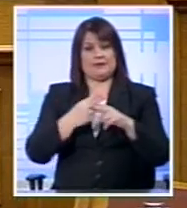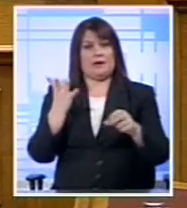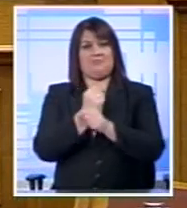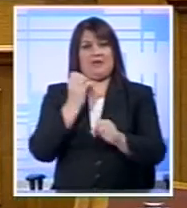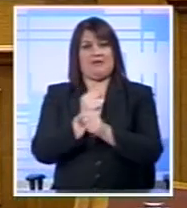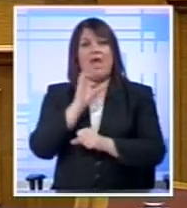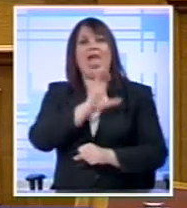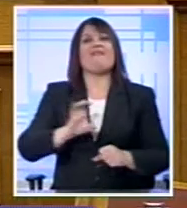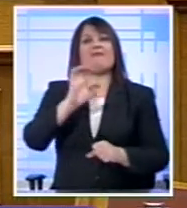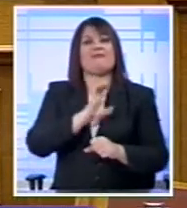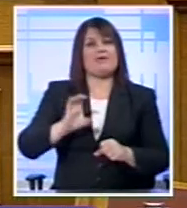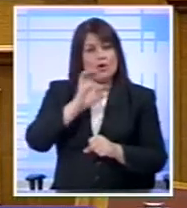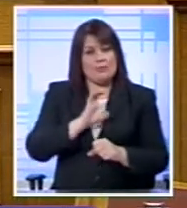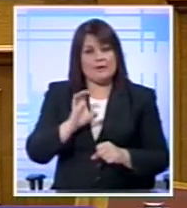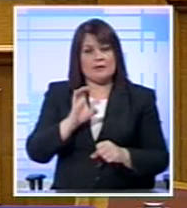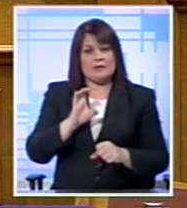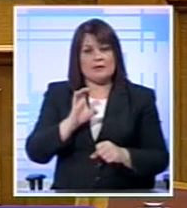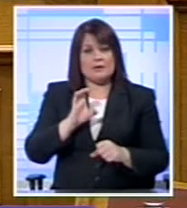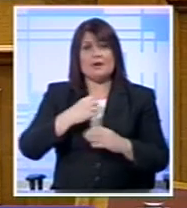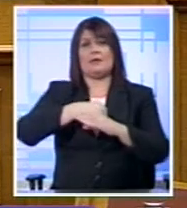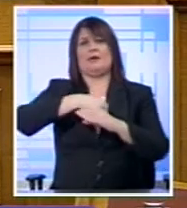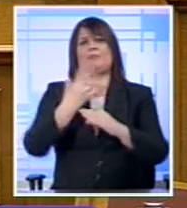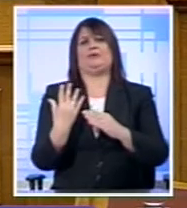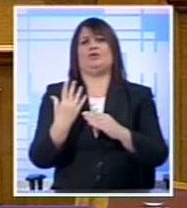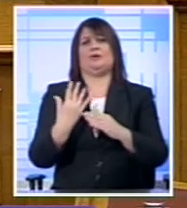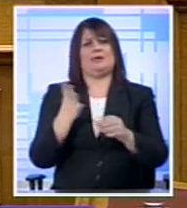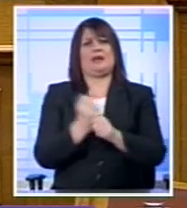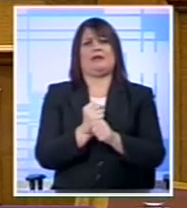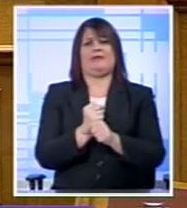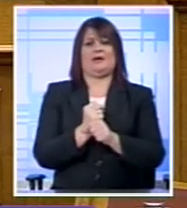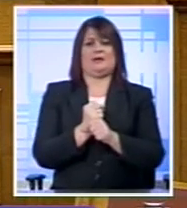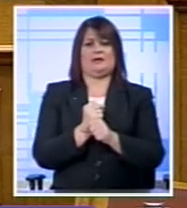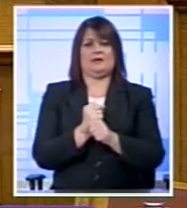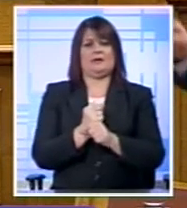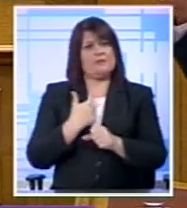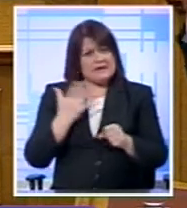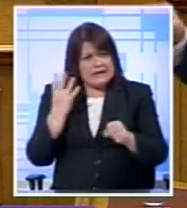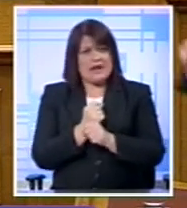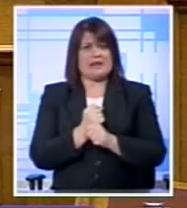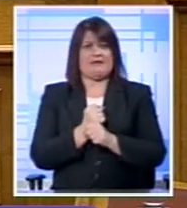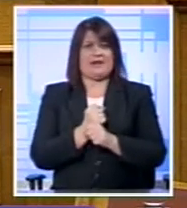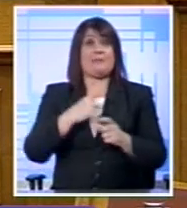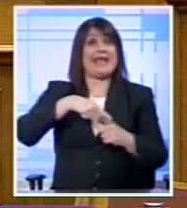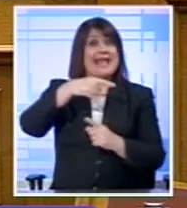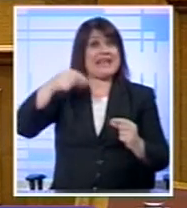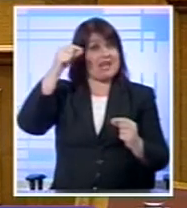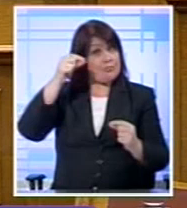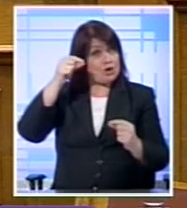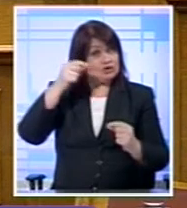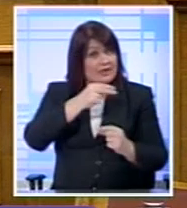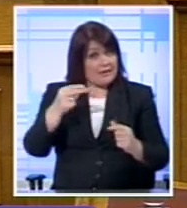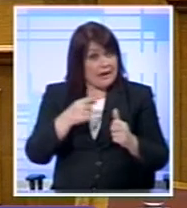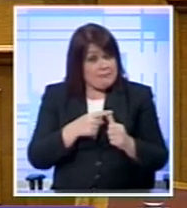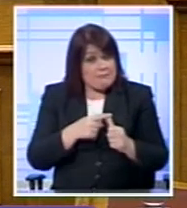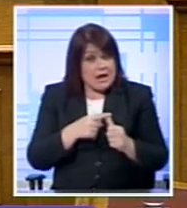στην Ευρώπη Ήταν πάλι το πανελλήνιο Σοσιαλιστικό κίνημα Που τις κατάφερνε Είτε είναι για την Κύπρο Είτε ήταν για